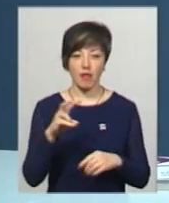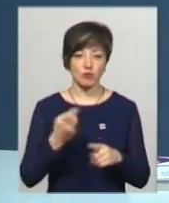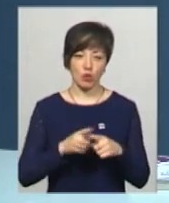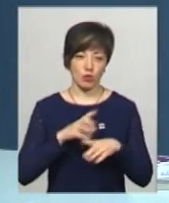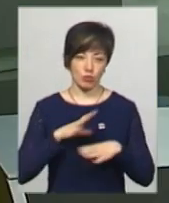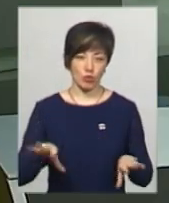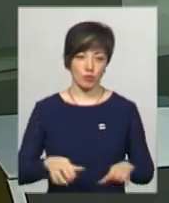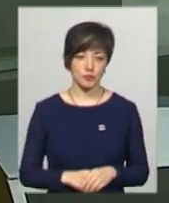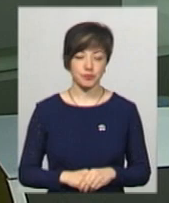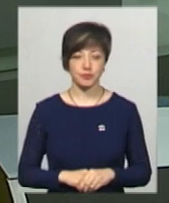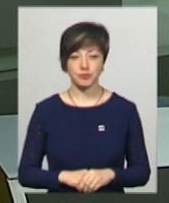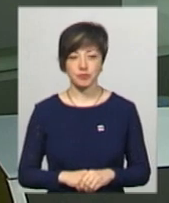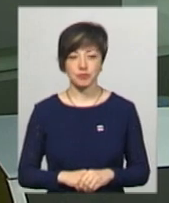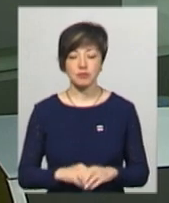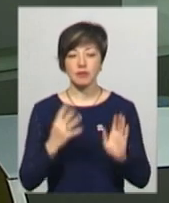не було.